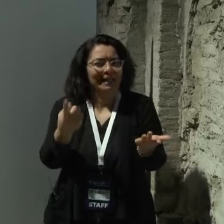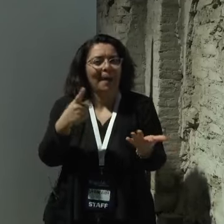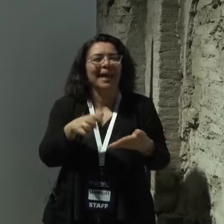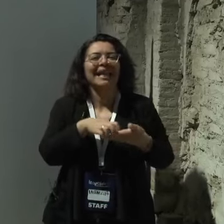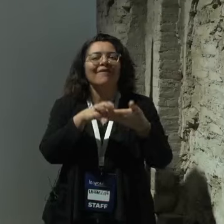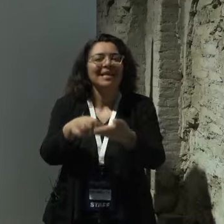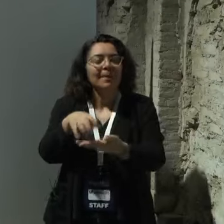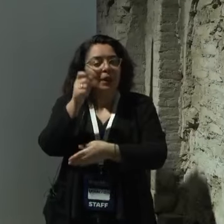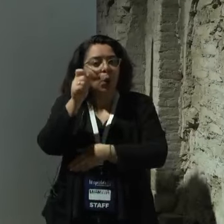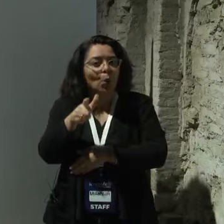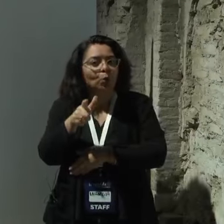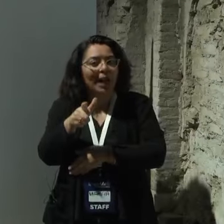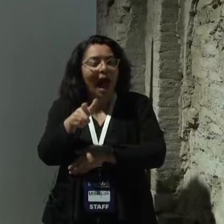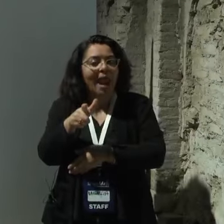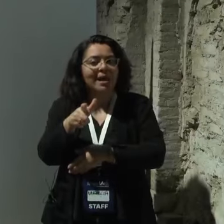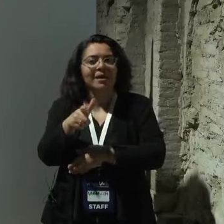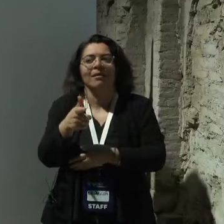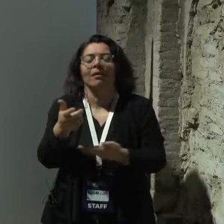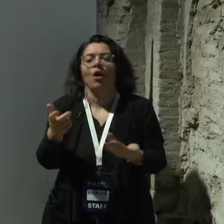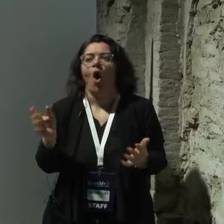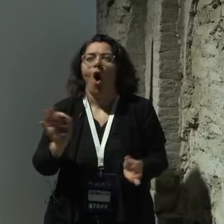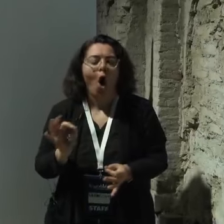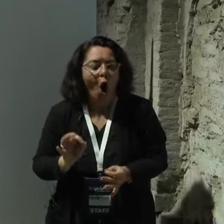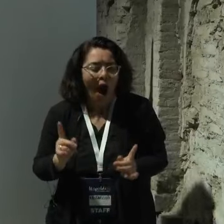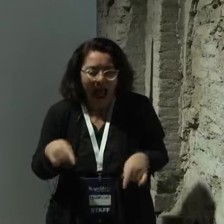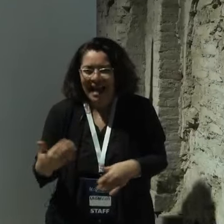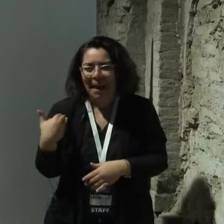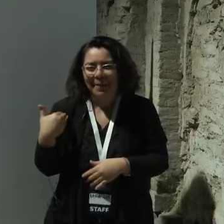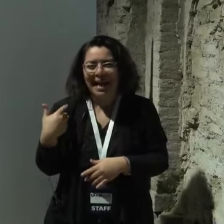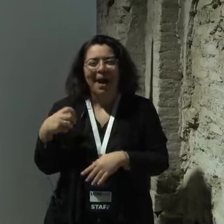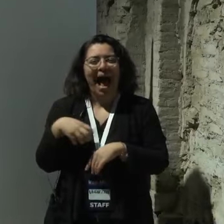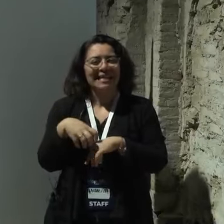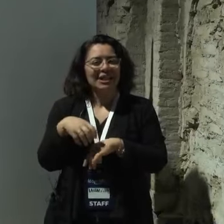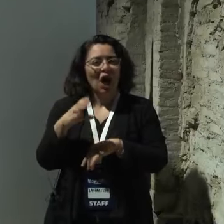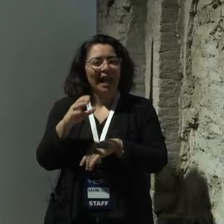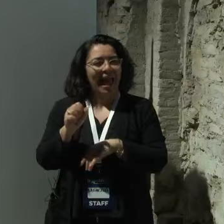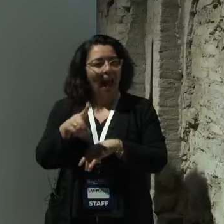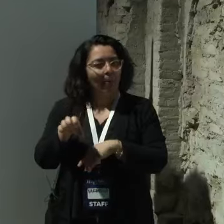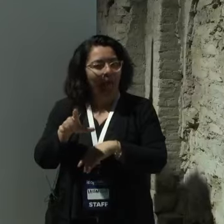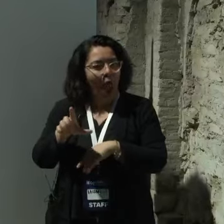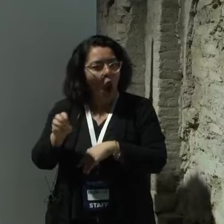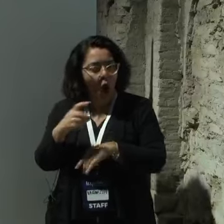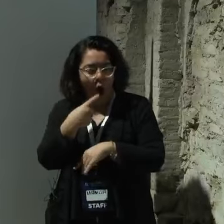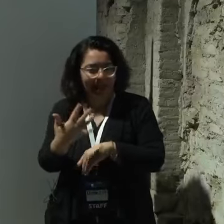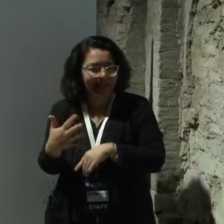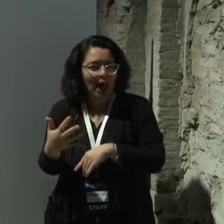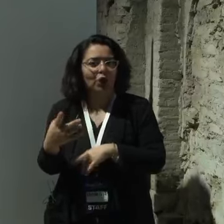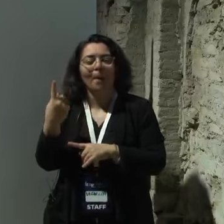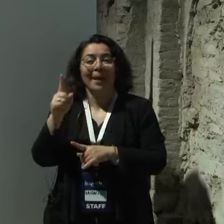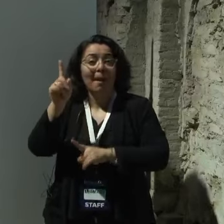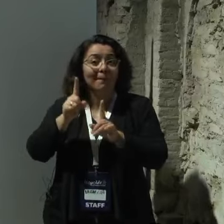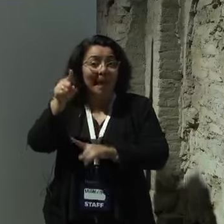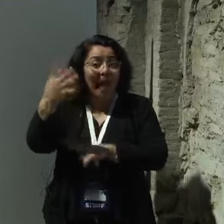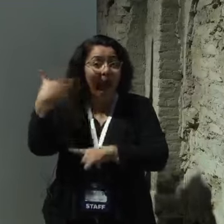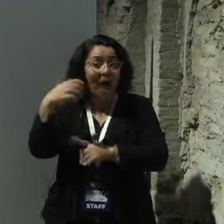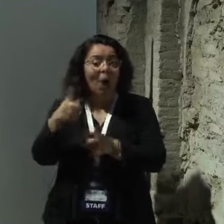e per chi investe in imprese culturali oppure, l'ha citato anche l'assessore Cappello prima gli interventi che Matteo col suo governo fece su Milano negli anni